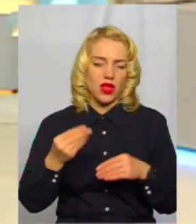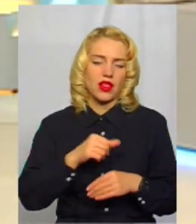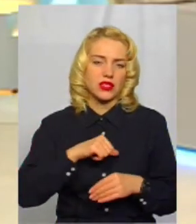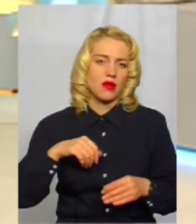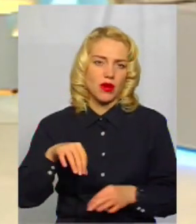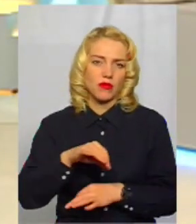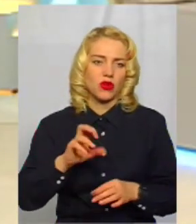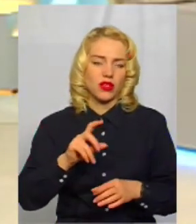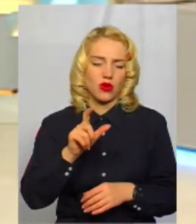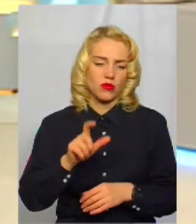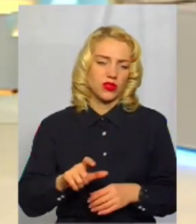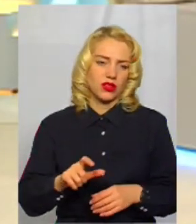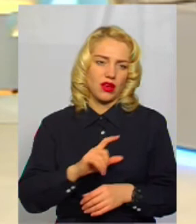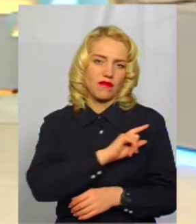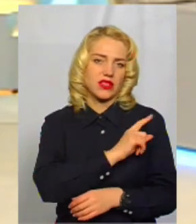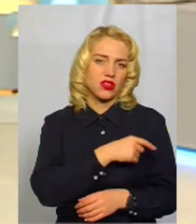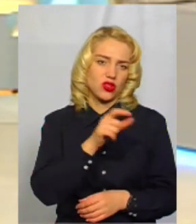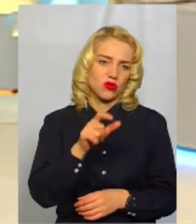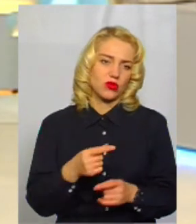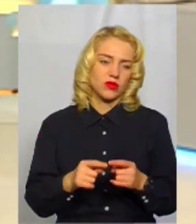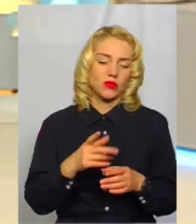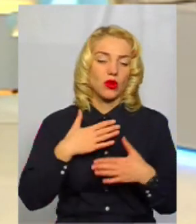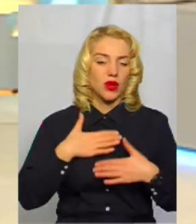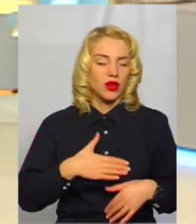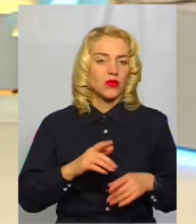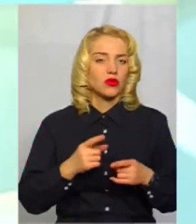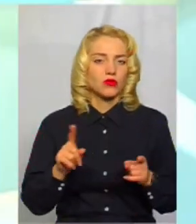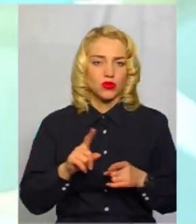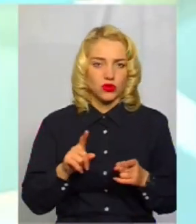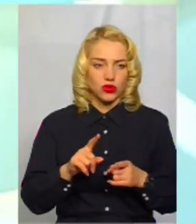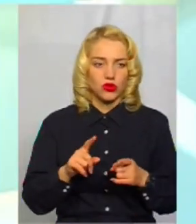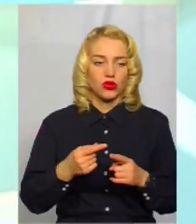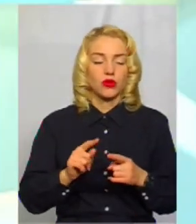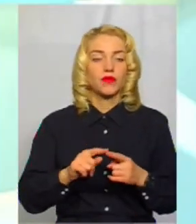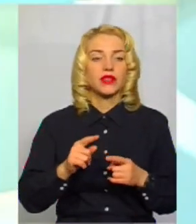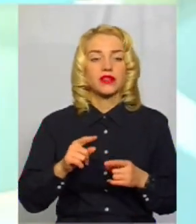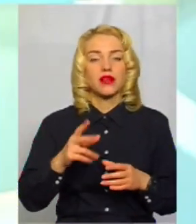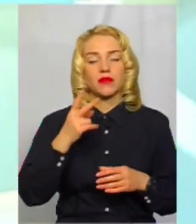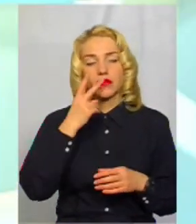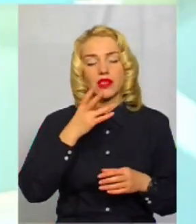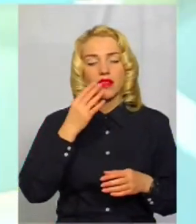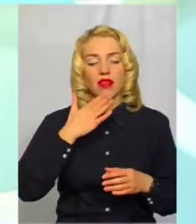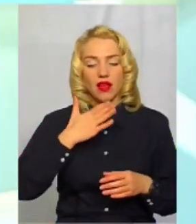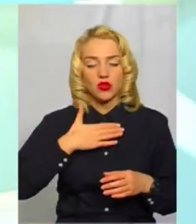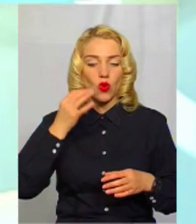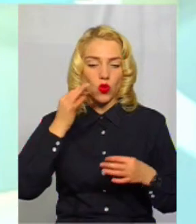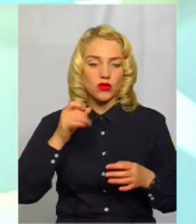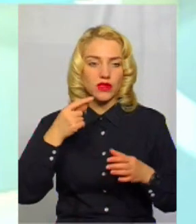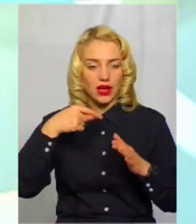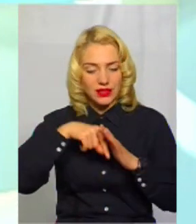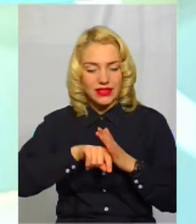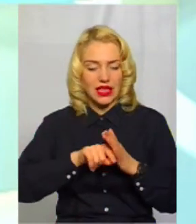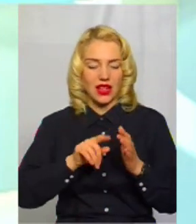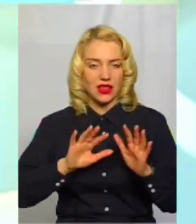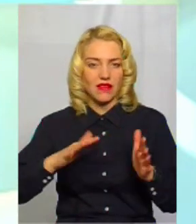також як громадянка, фізична особа. Це було дуже приємно, тому що подивилась на наш досвід, як це все відбувається зсередньої. Головне